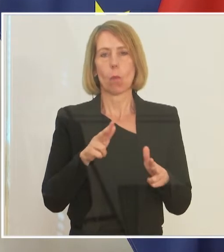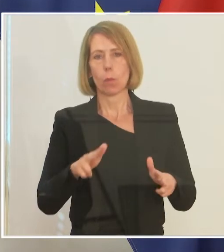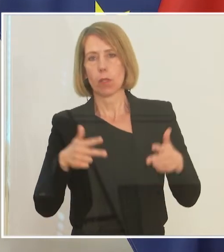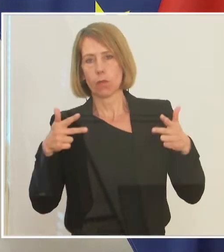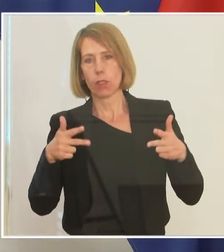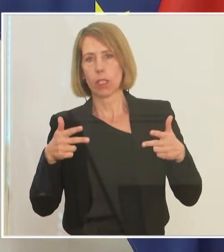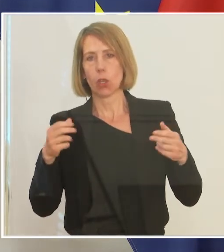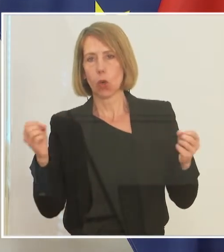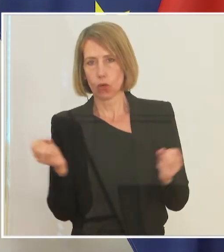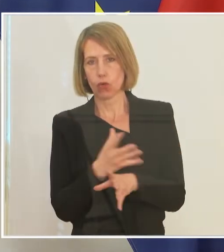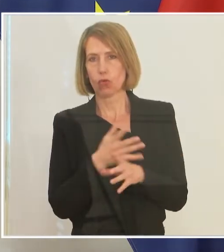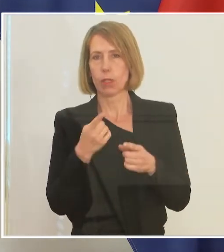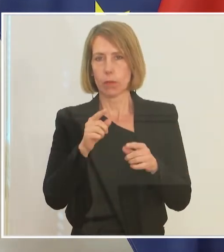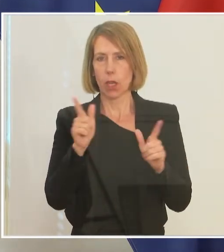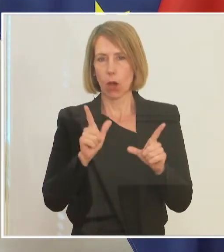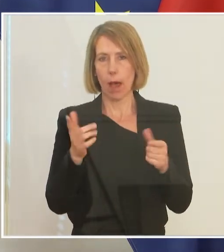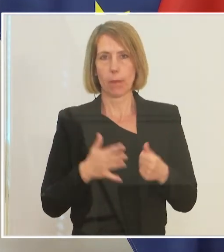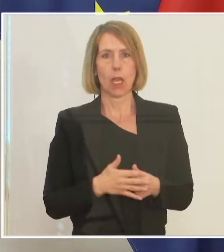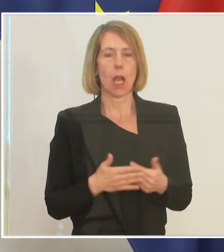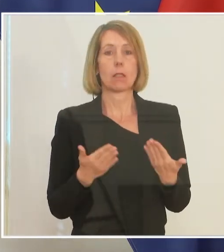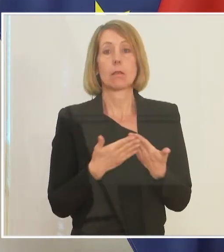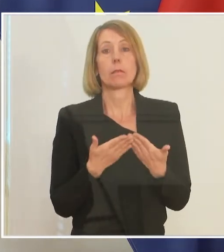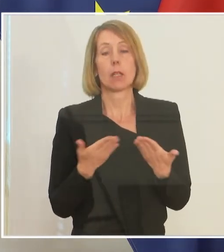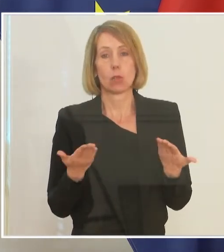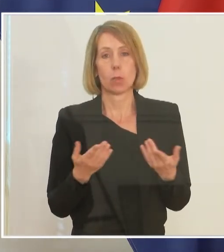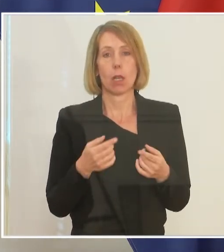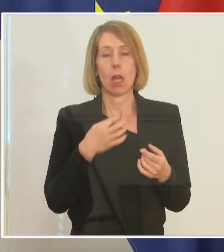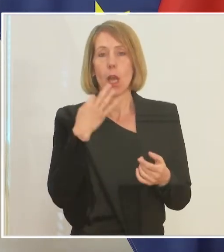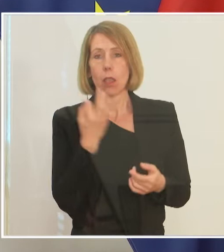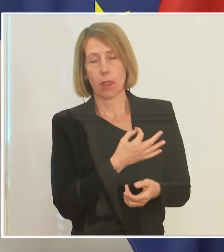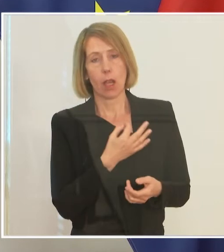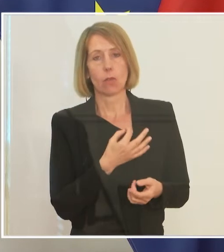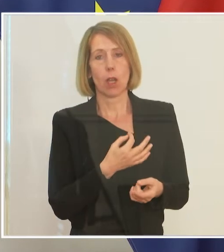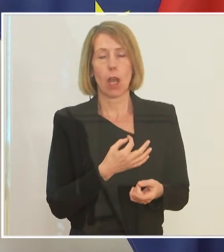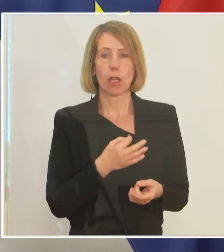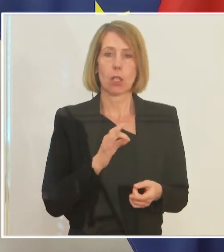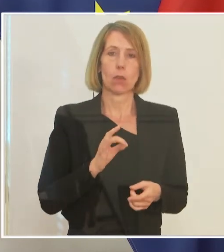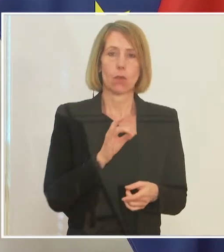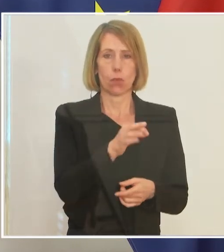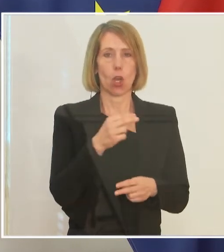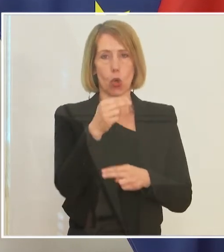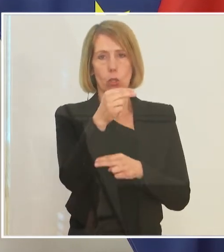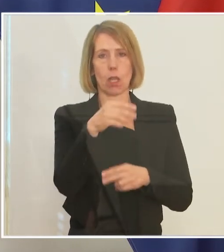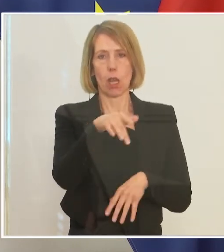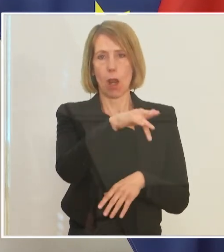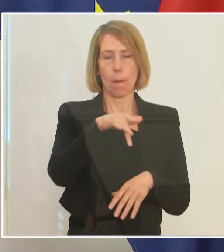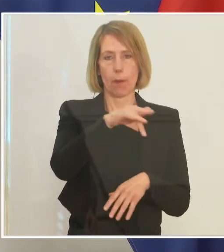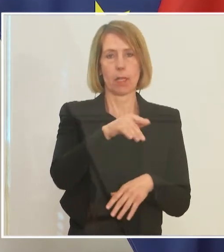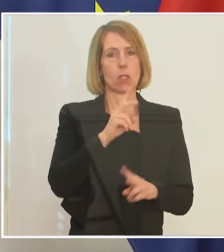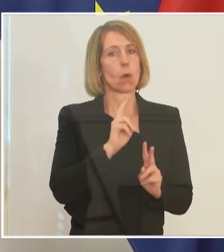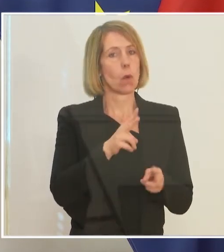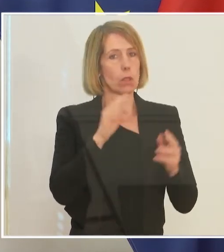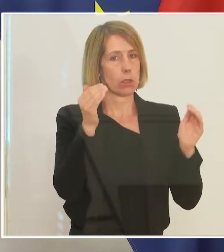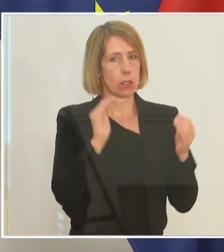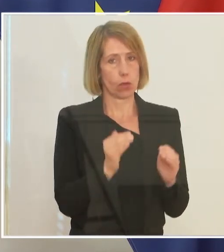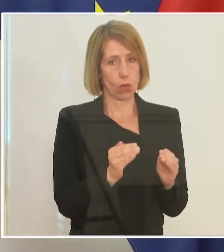weiter abgehalten werden. Was bedeutet, dass die Nachfrage nach Hotelplätzen zurückgehen könnte